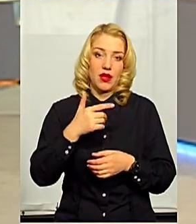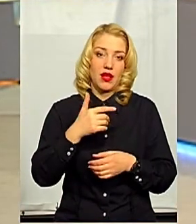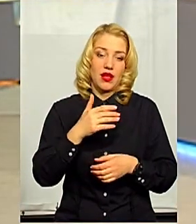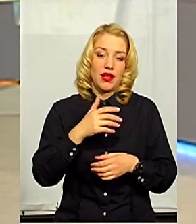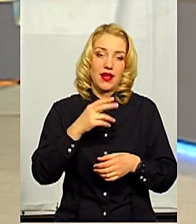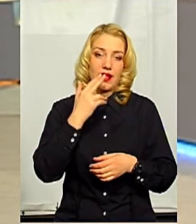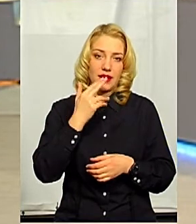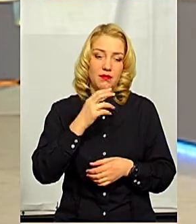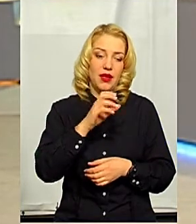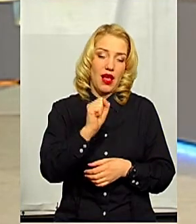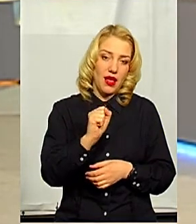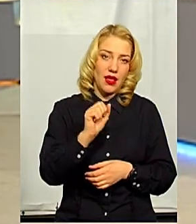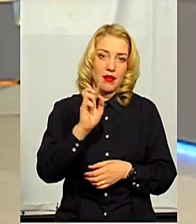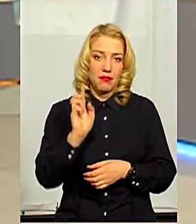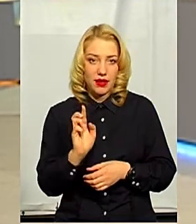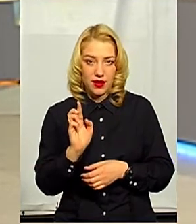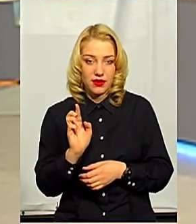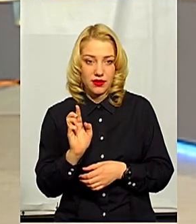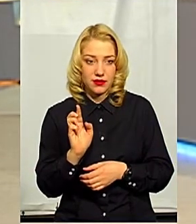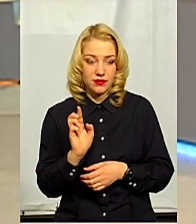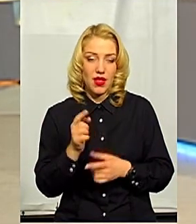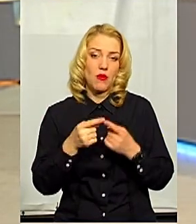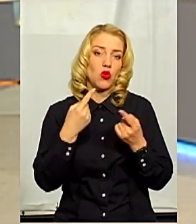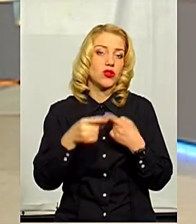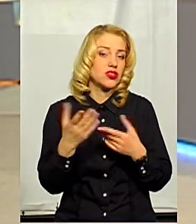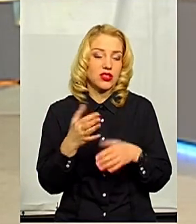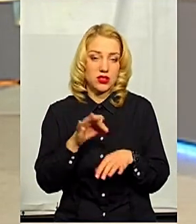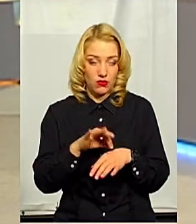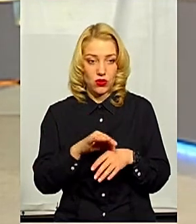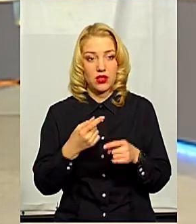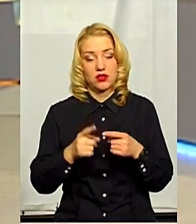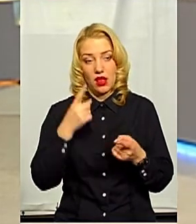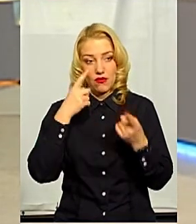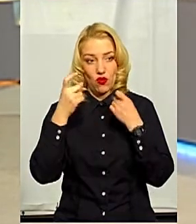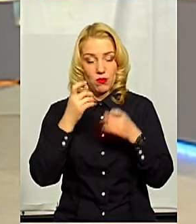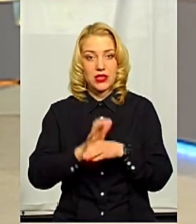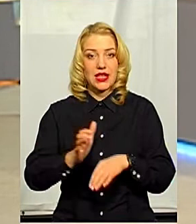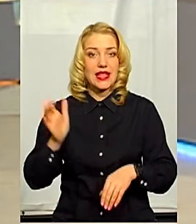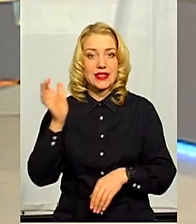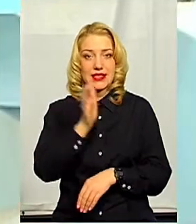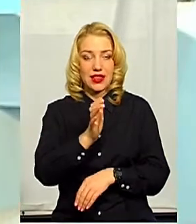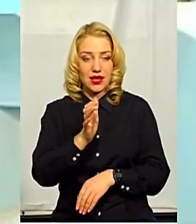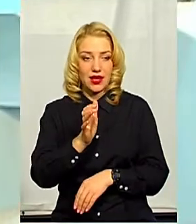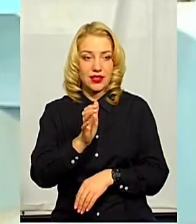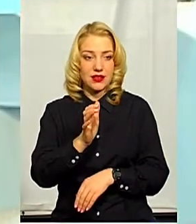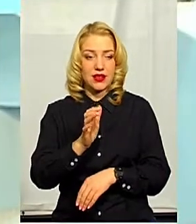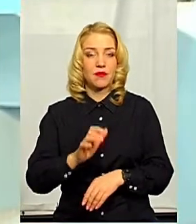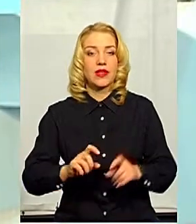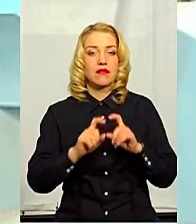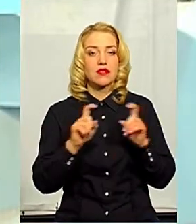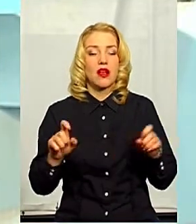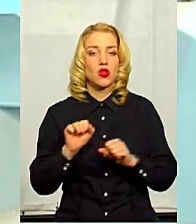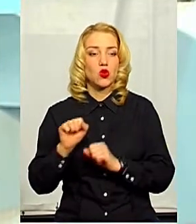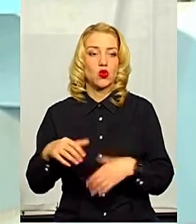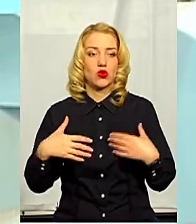Б, або якесь інше респіраторне захворювання, ця інформація надсилається в заклад охорони здоров